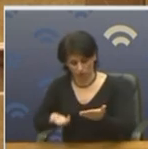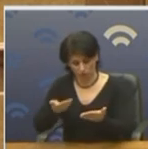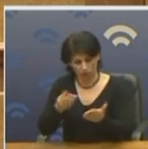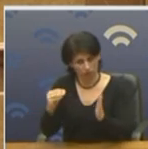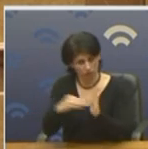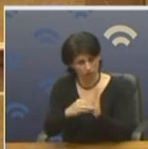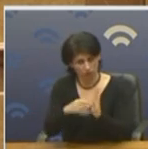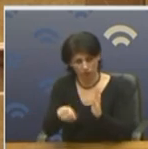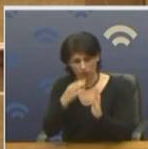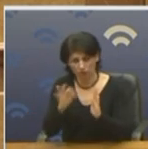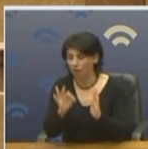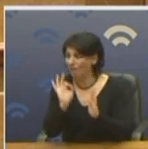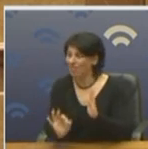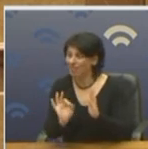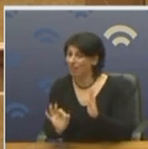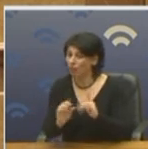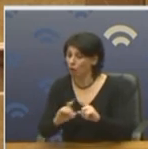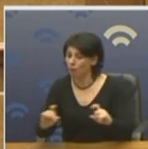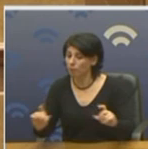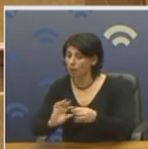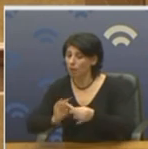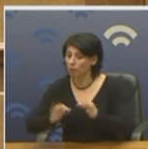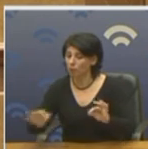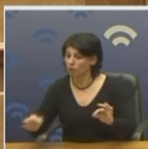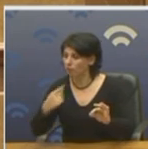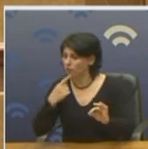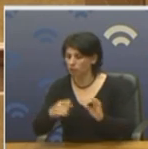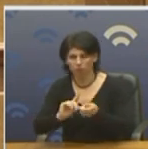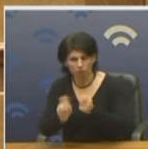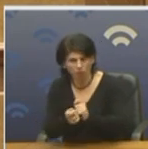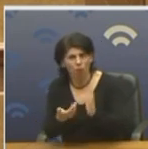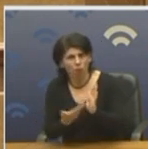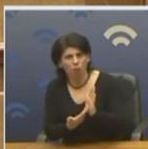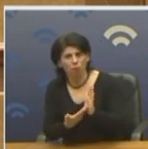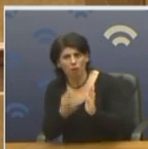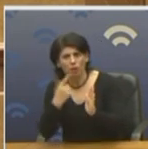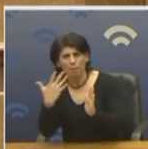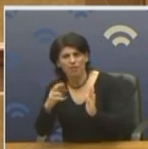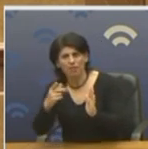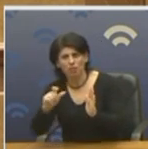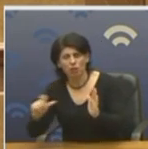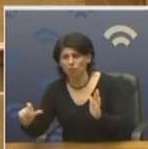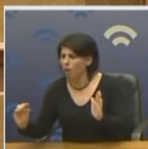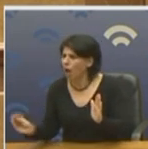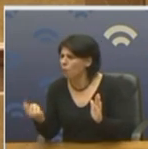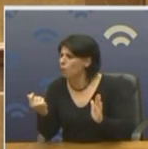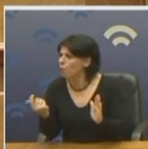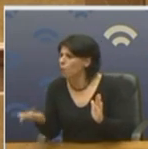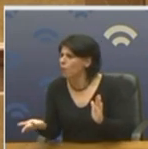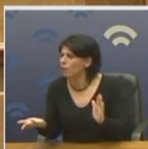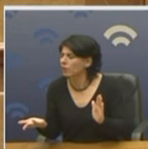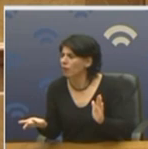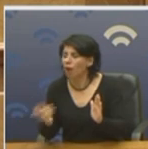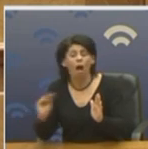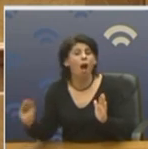να γράφετε πότε να βρει τα λεφτά. Μάλτε 15 δις. 25 δις. Τροπολογία. Νάτο. Το λέω εδώ 5 δις. Πότε θα βρουν τα λεφτά τα 5 δις. Πού θα βρουν τα λεφτά.